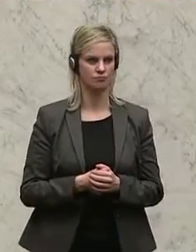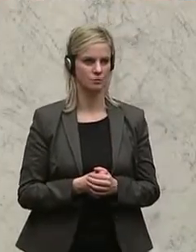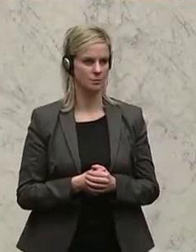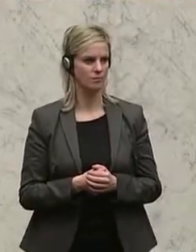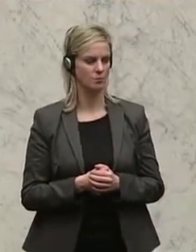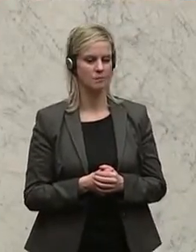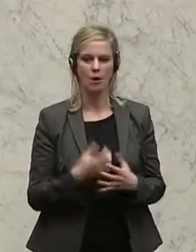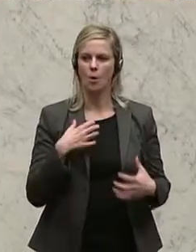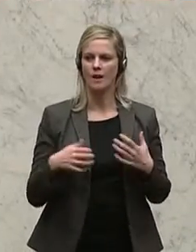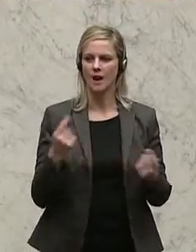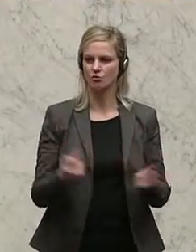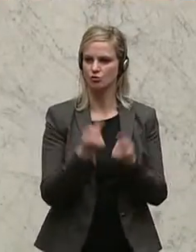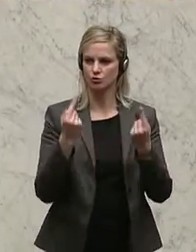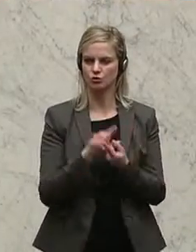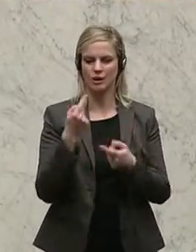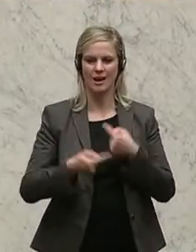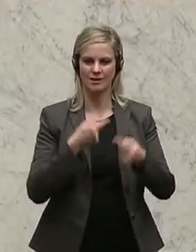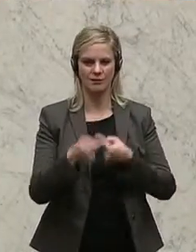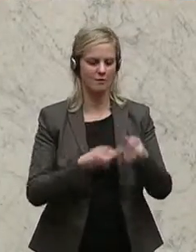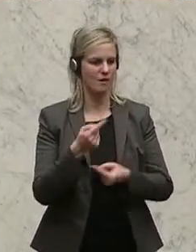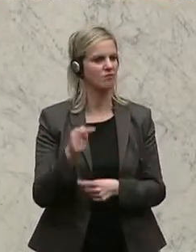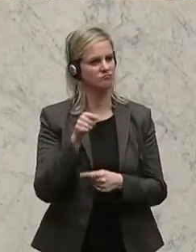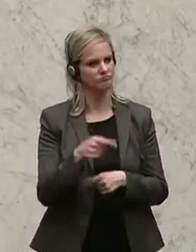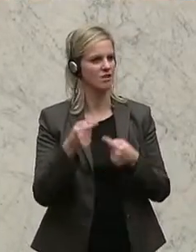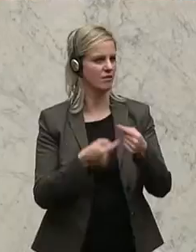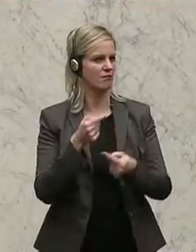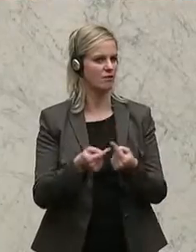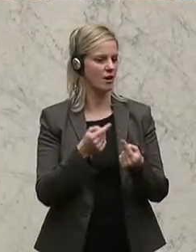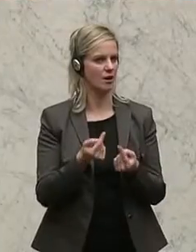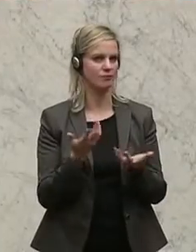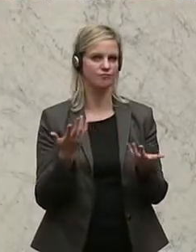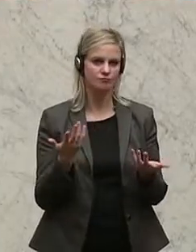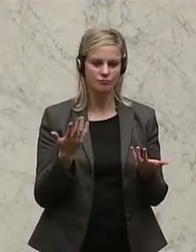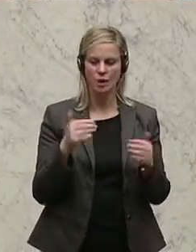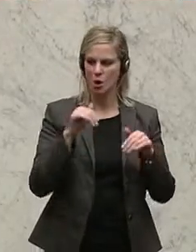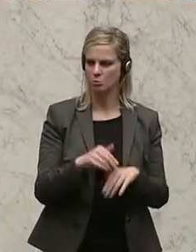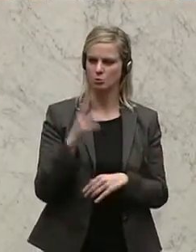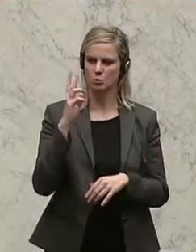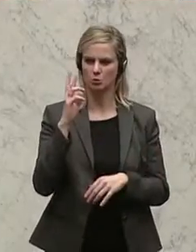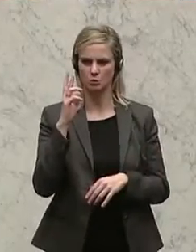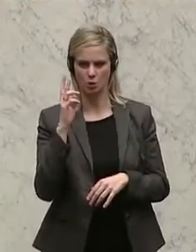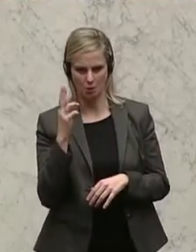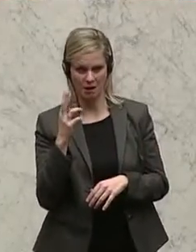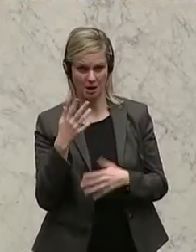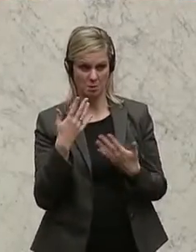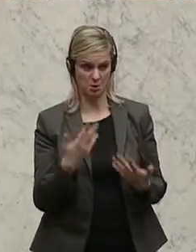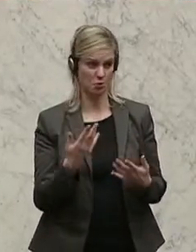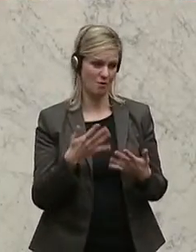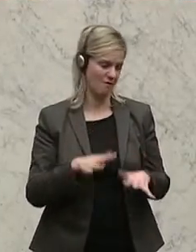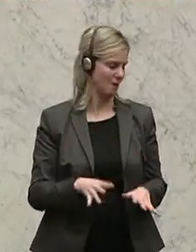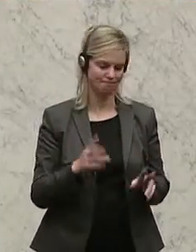Das Organstreitverfahren ist an sich ein Verfahren, das man sich durchaus überlegen kann, aber nicht in diesem Fall.